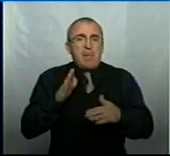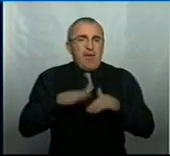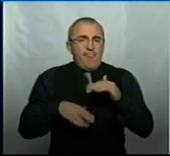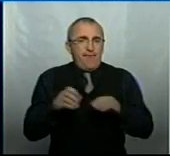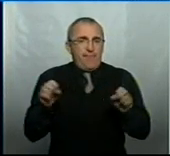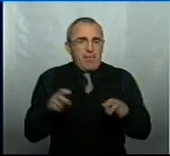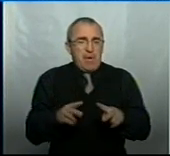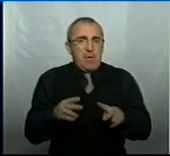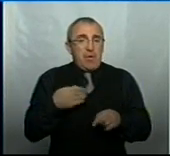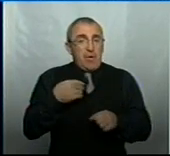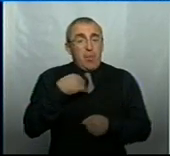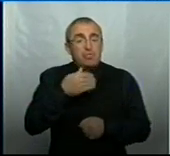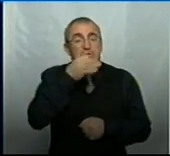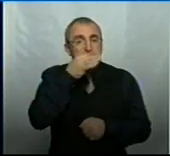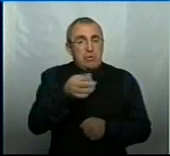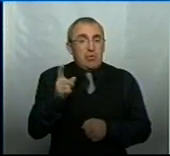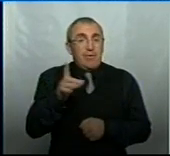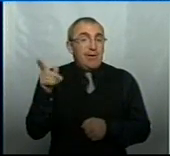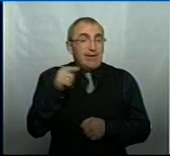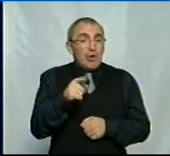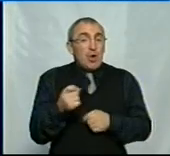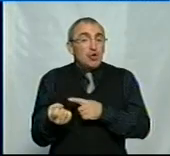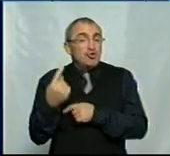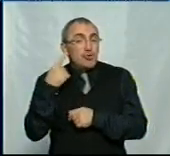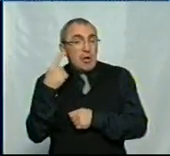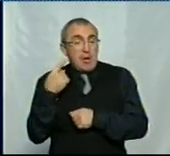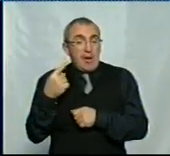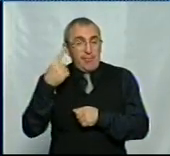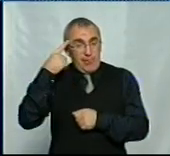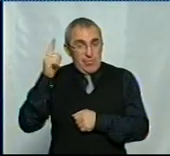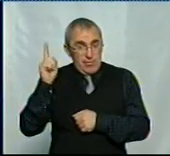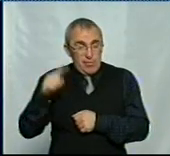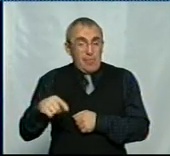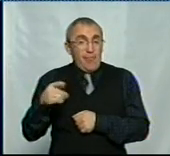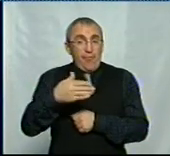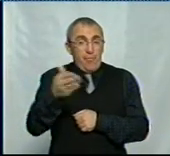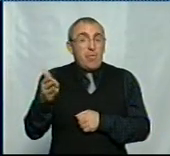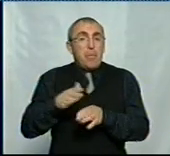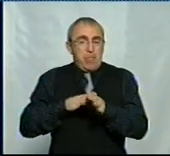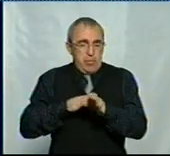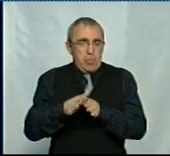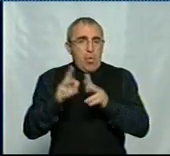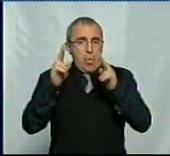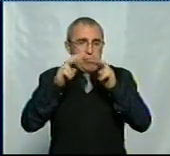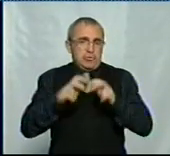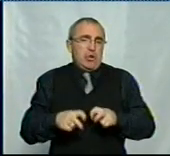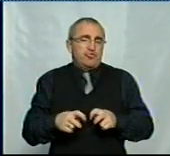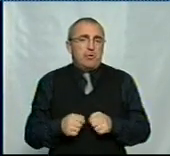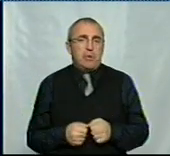Але я хочу сказати, що із тих джерел, які мені відомі на сьогоднішній день, вони всі проходять обстеження.